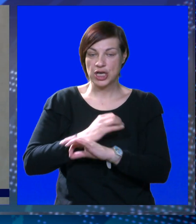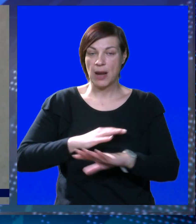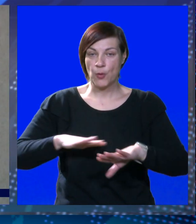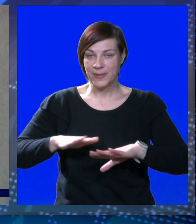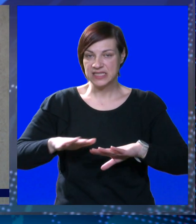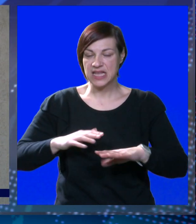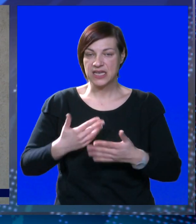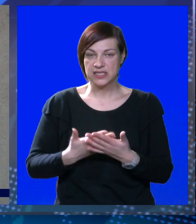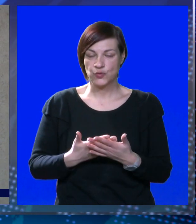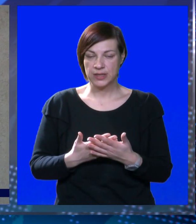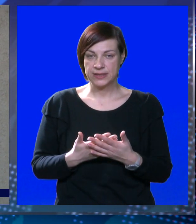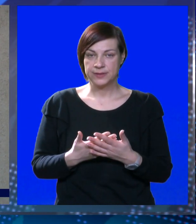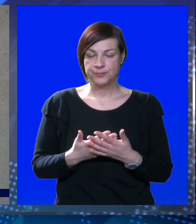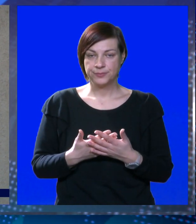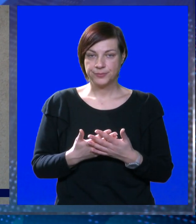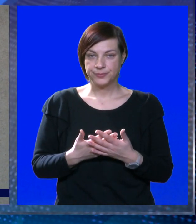žalbu ministarstvu.